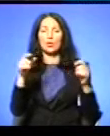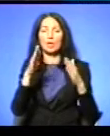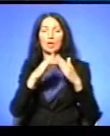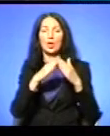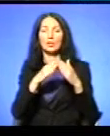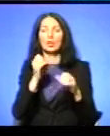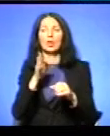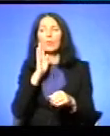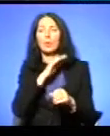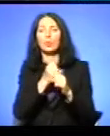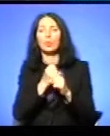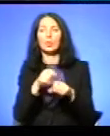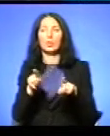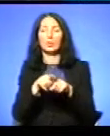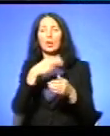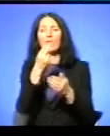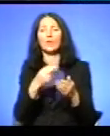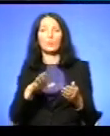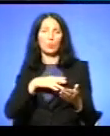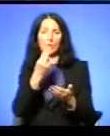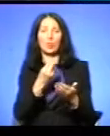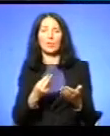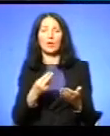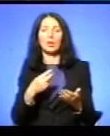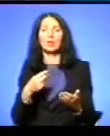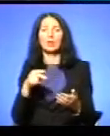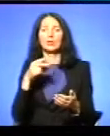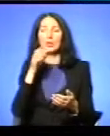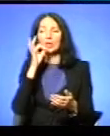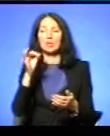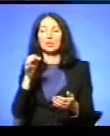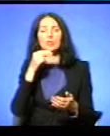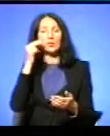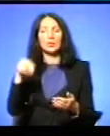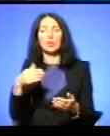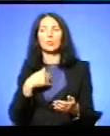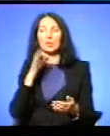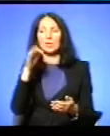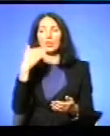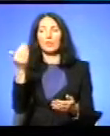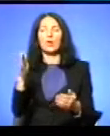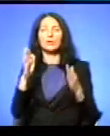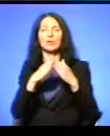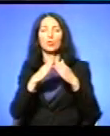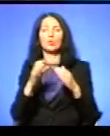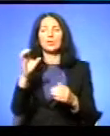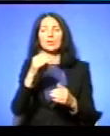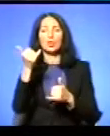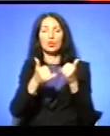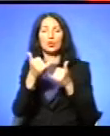робила, бо така фарба в неї була, яка була, така була Тобто він ставив звенув, о, до вас там на домі сіє жовти